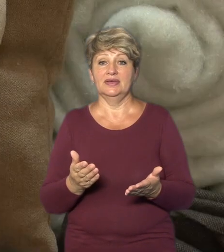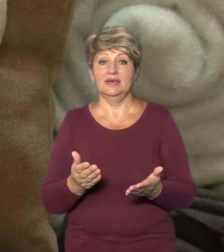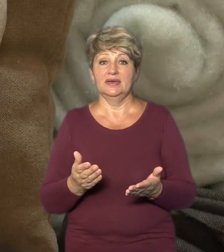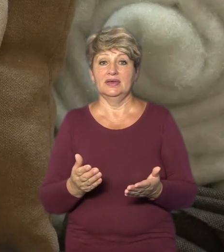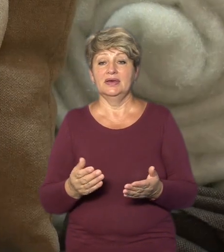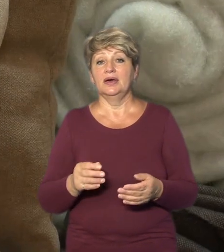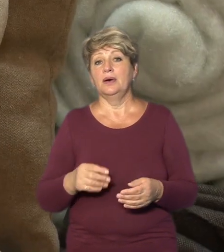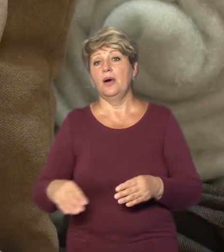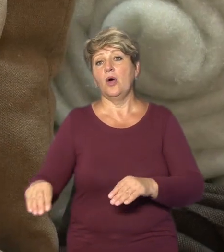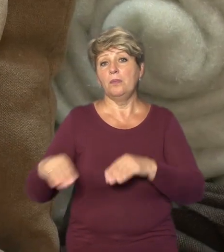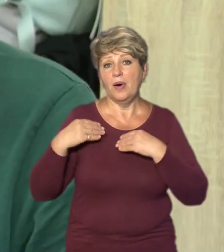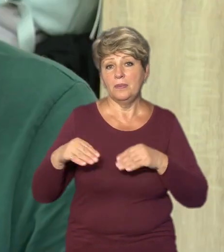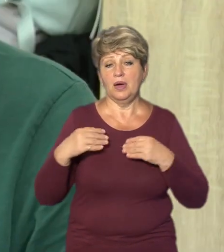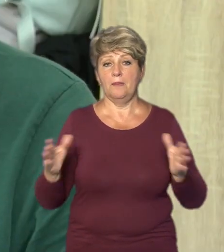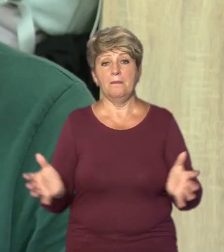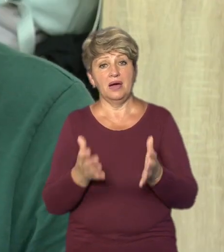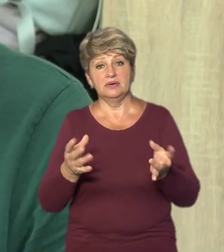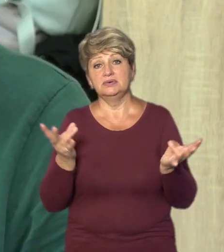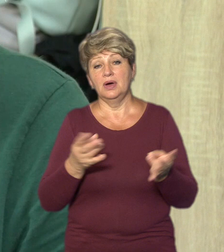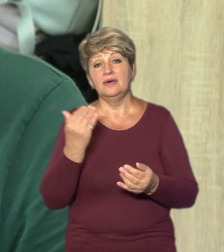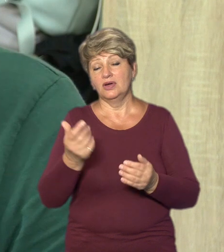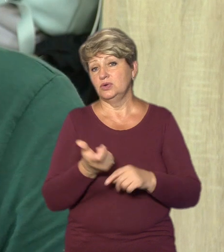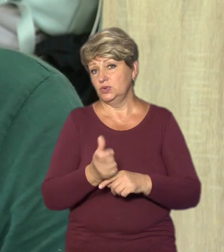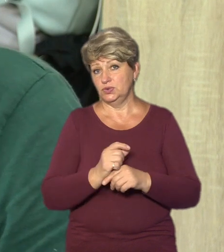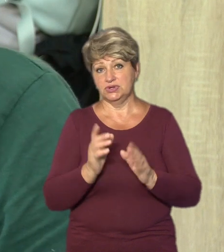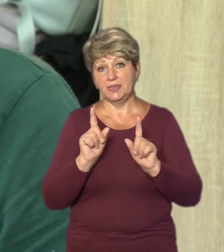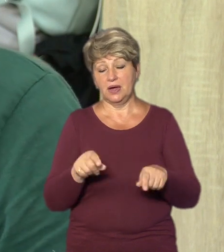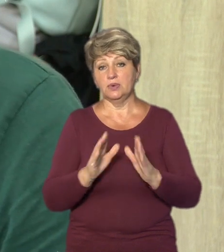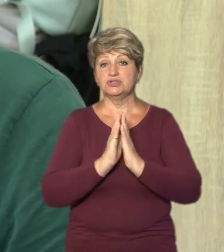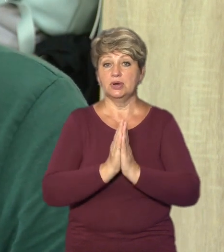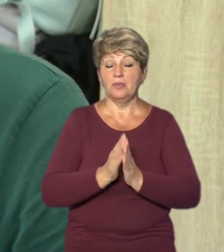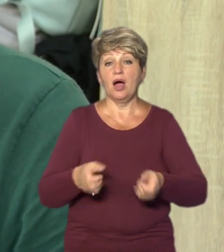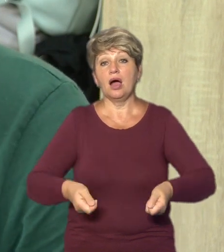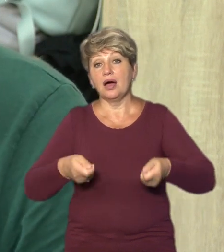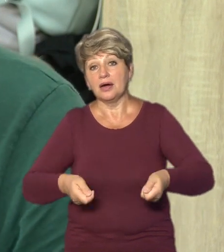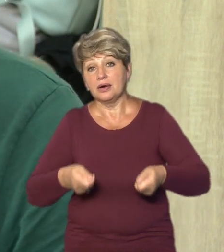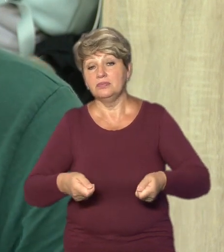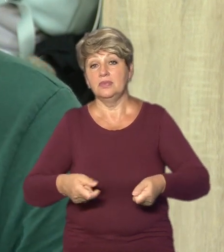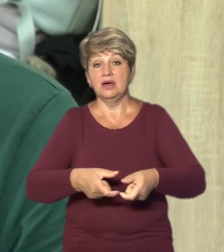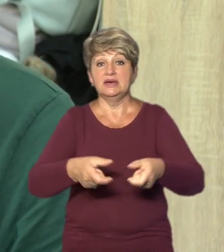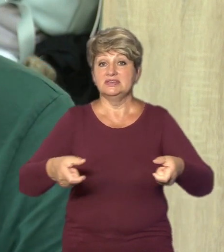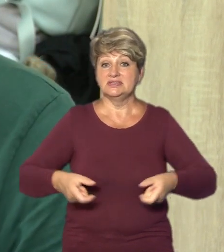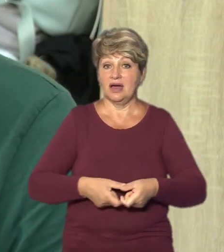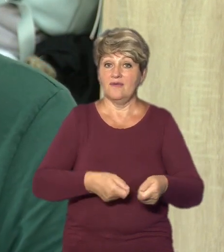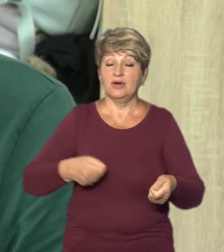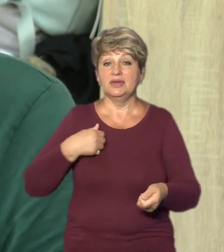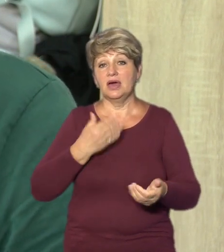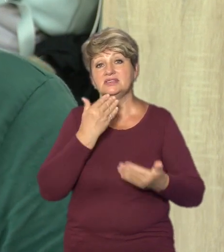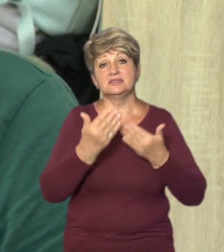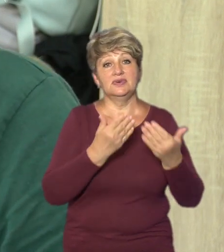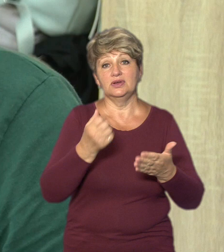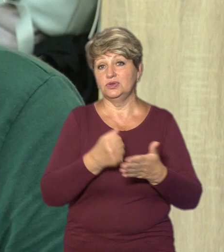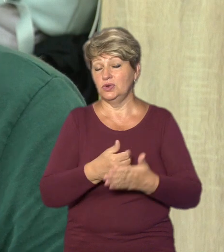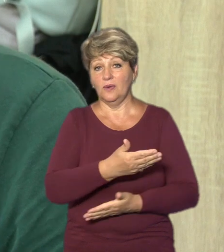по ковдрі і по подушке. Також вони дуже просять кастролі, сковорідки. І я звертаюся до наших